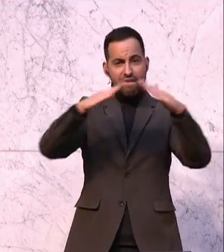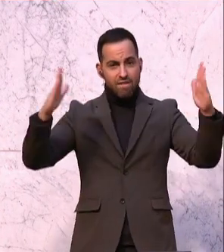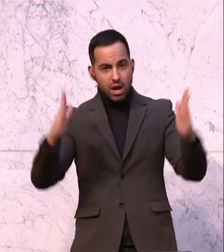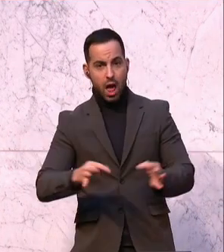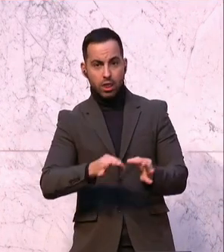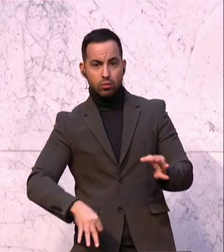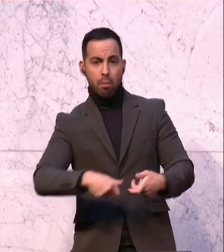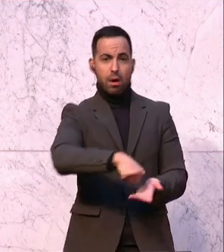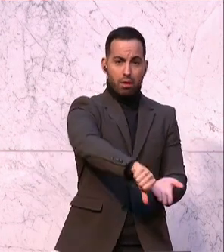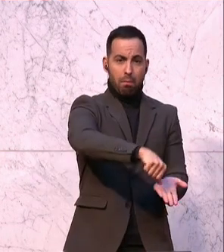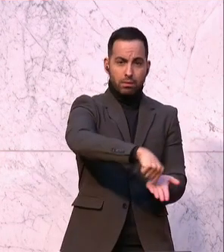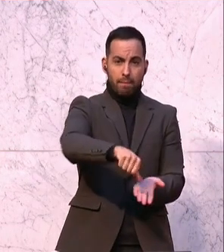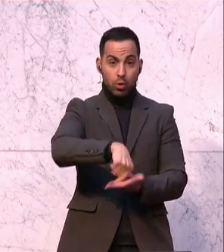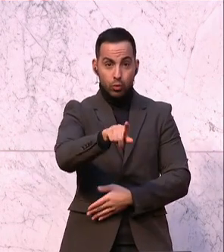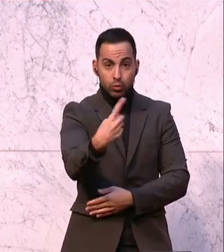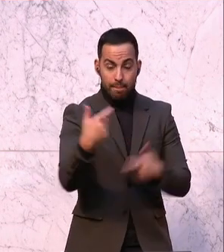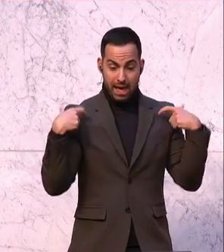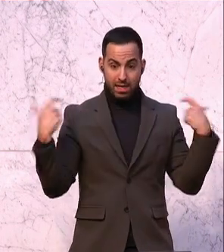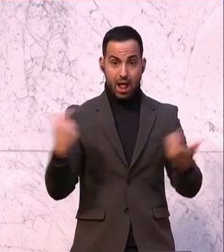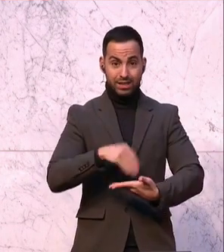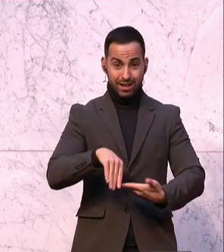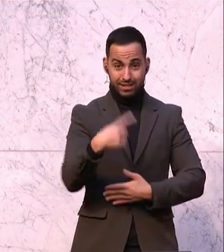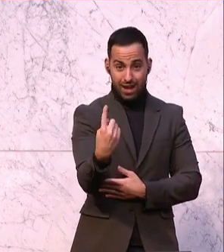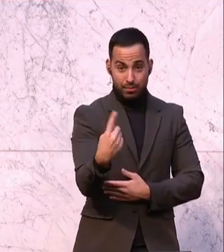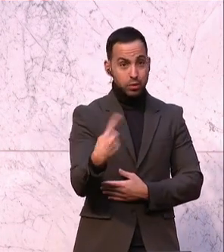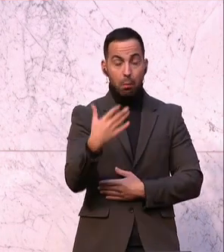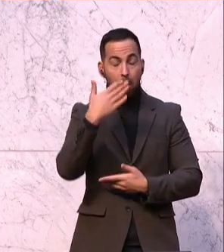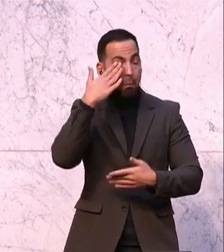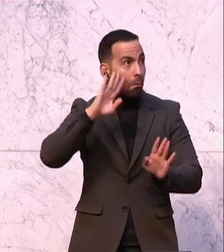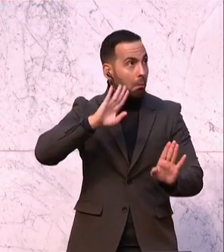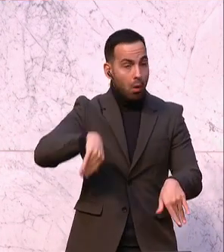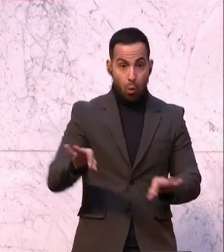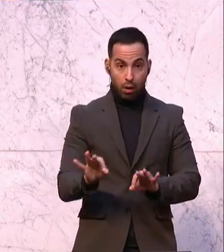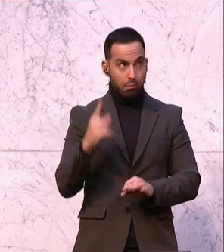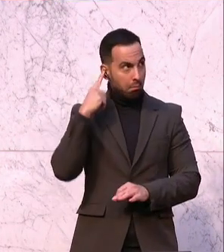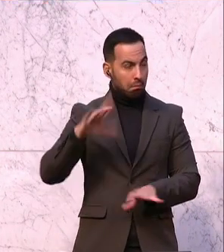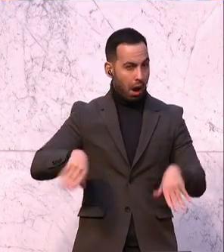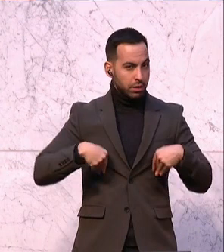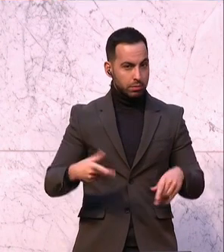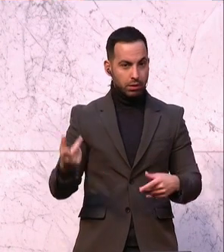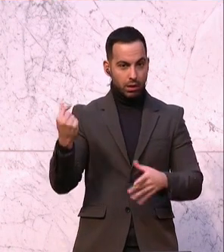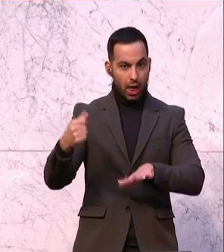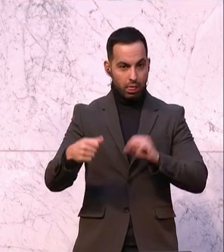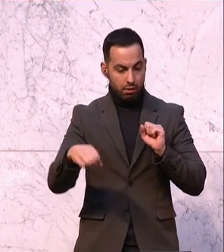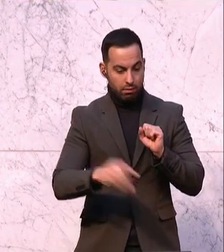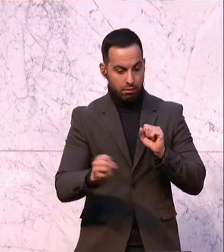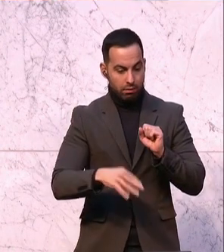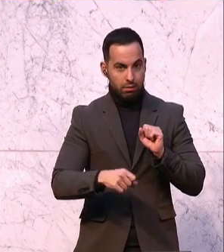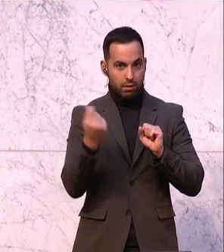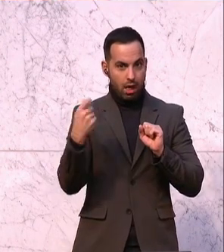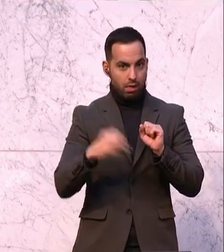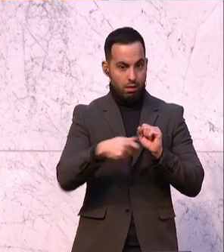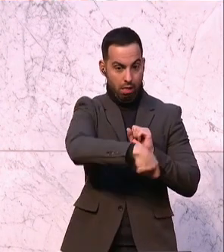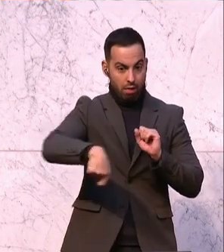gezahlt worden. Da warst du Generalsekretär, Herbert Kickl. Und entweder hast du das nicht mitgekriegt oder es war in Ordnung, wo deine Leute sich die Taschen gefüllt haben. Aber das